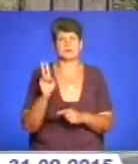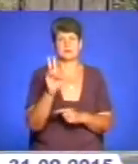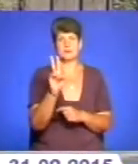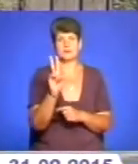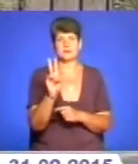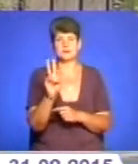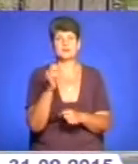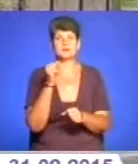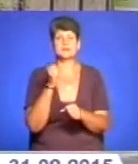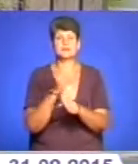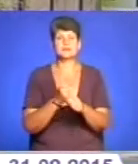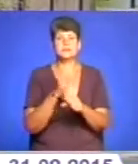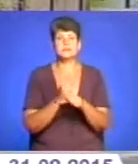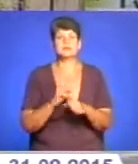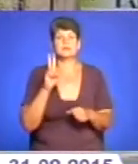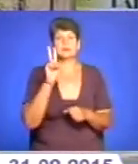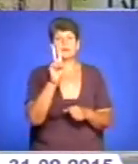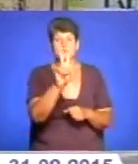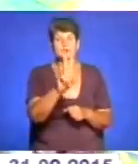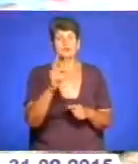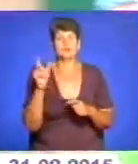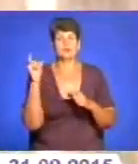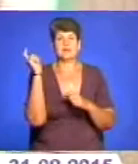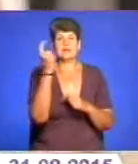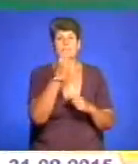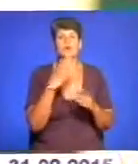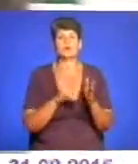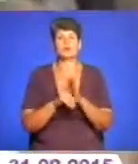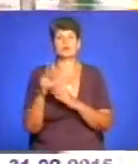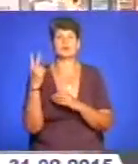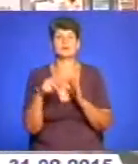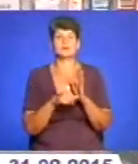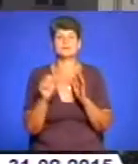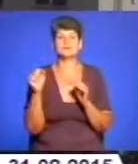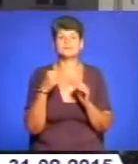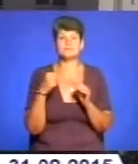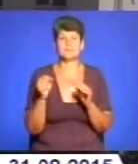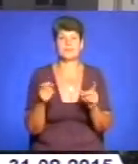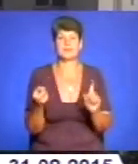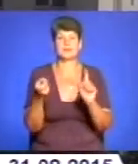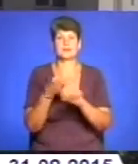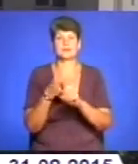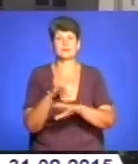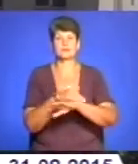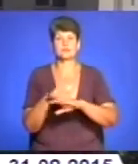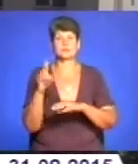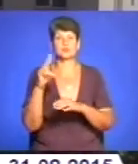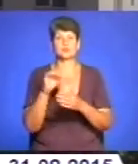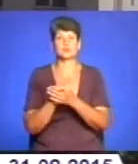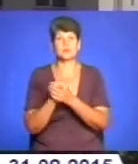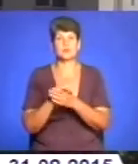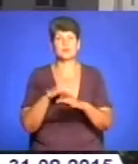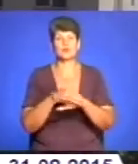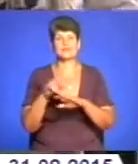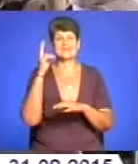Зводити тролейбусну лінію розпочали 26 серпня. На маршрут, який з'єднує «Дружб» з вулицею Київською, згідно з